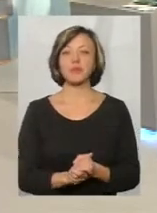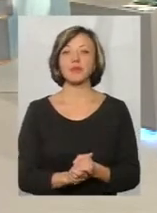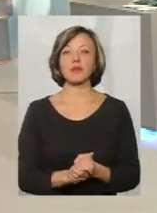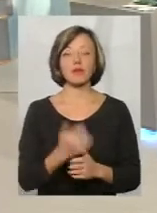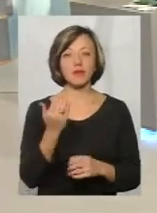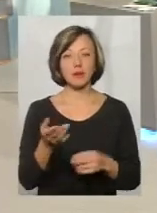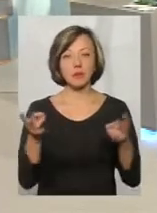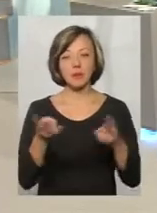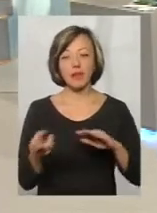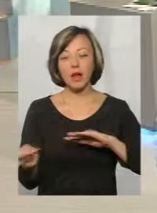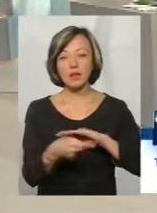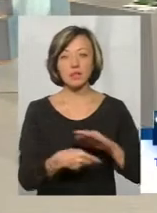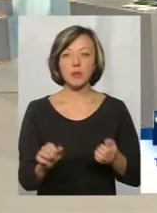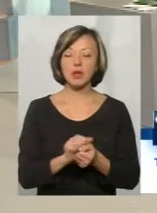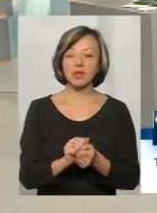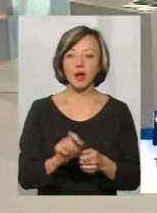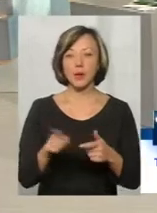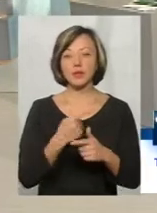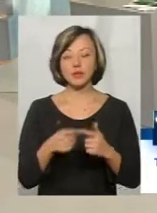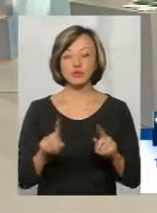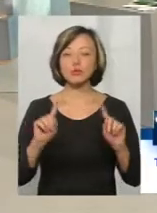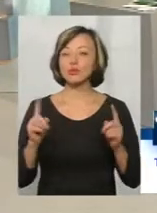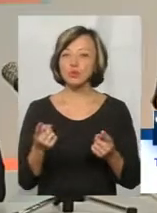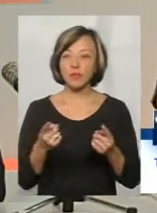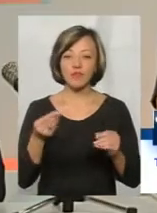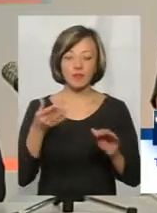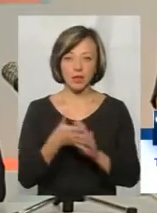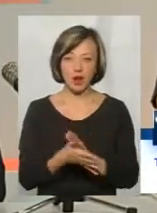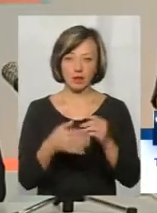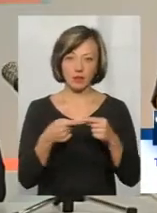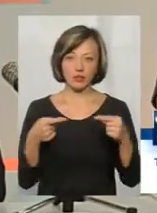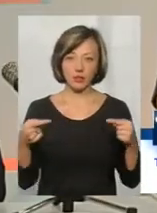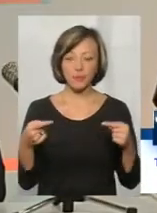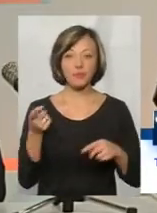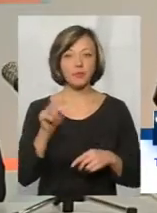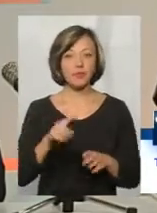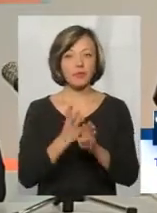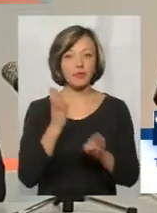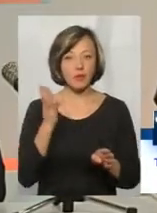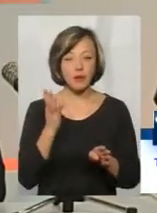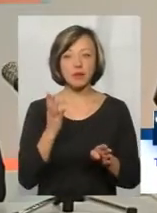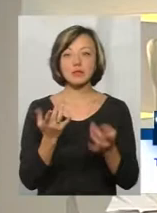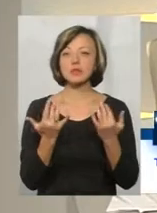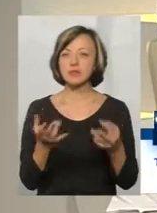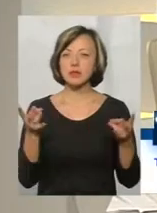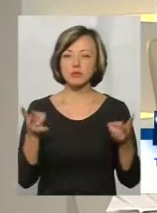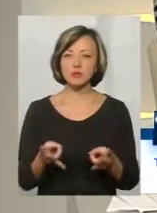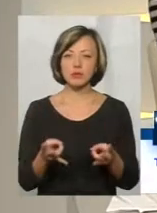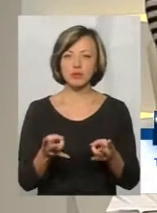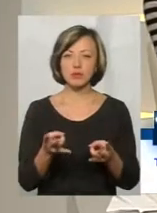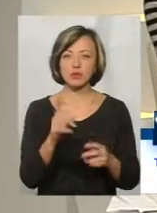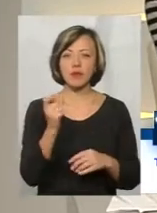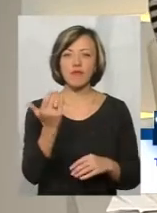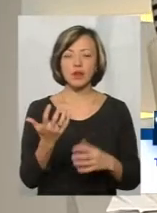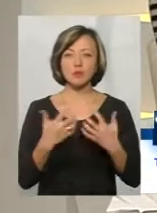нагідти ціні матеріали, це дуже витратна річ. Витратна вона передусім тому, Скільки потрібно за